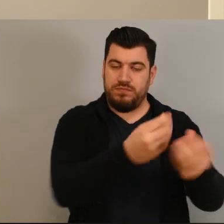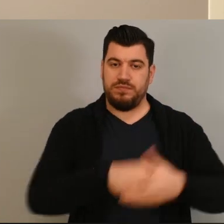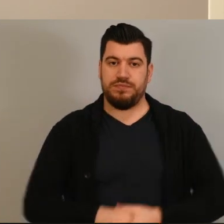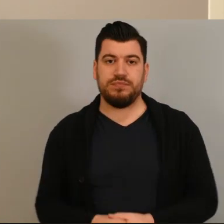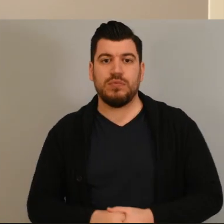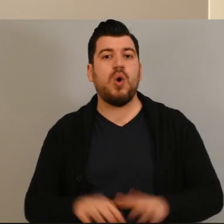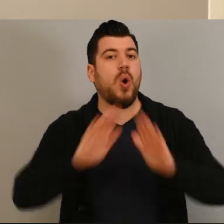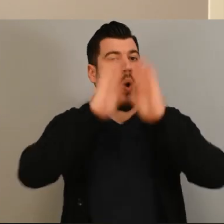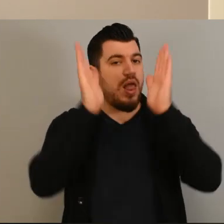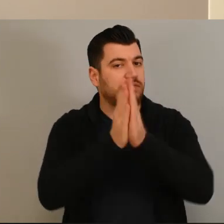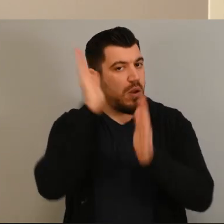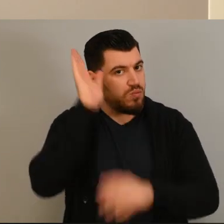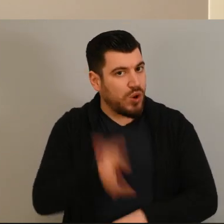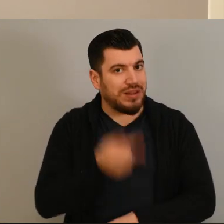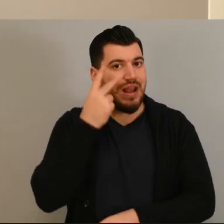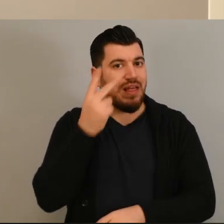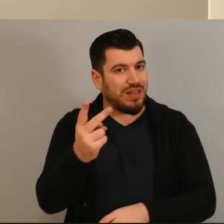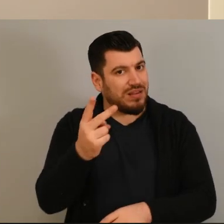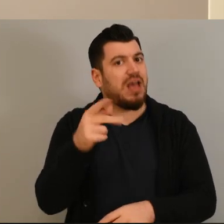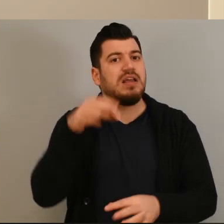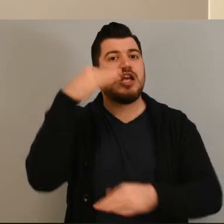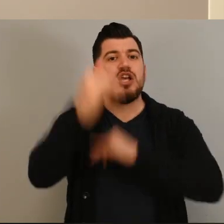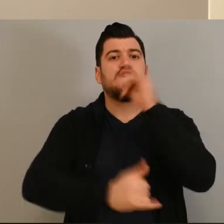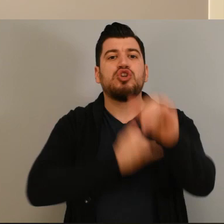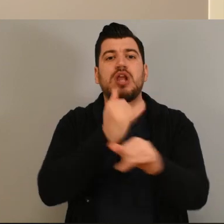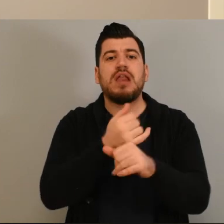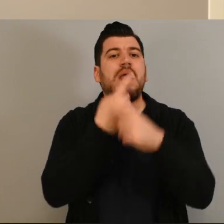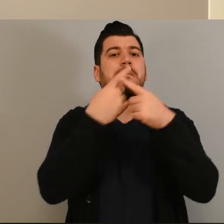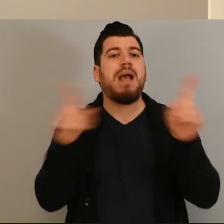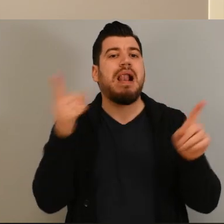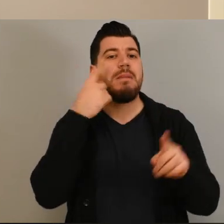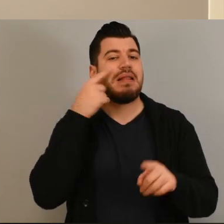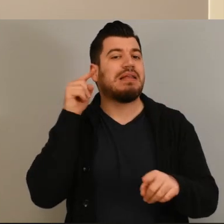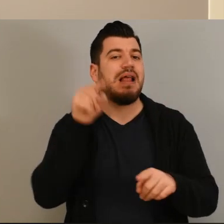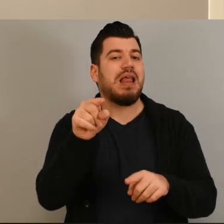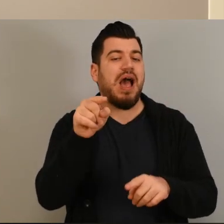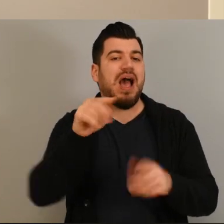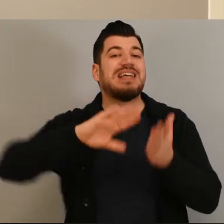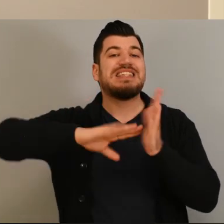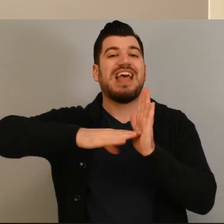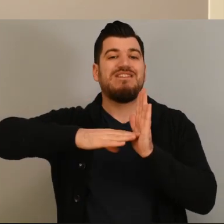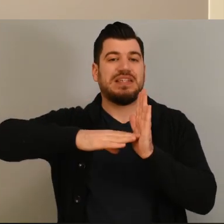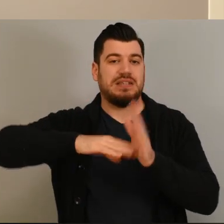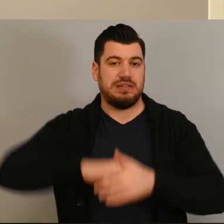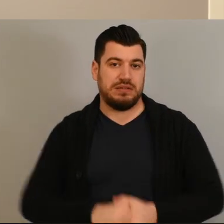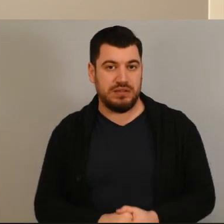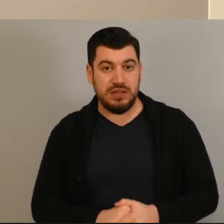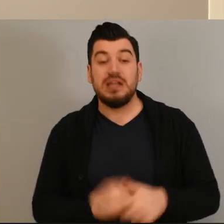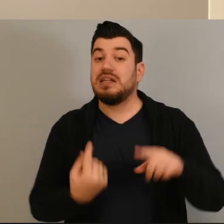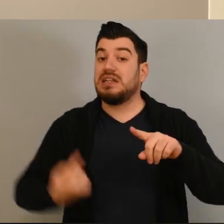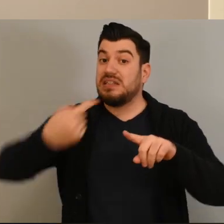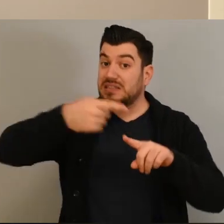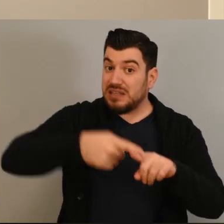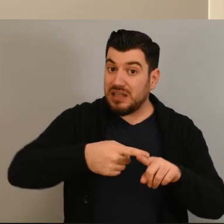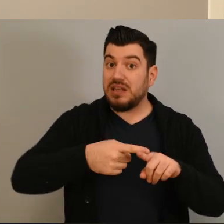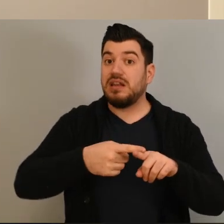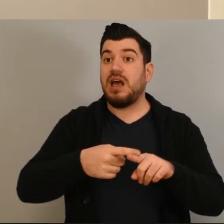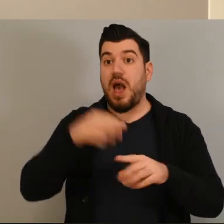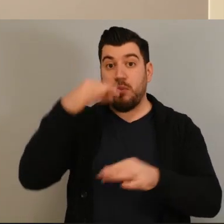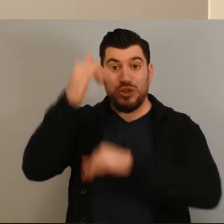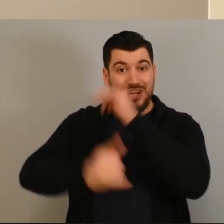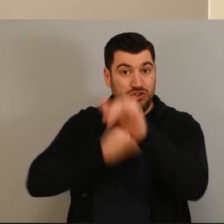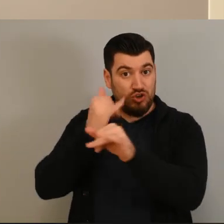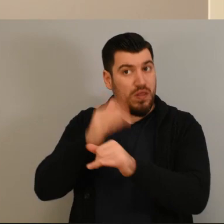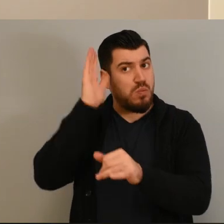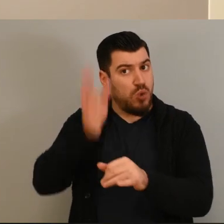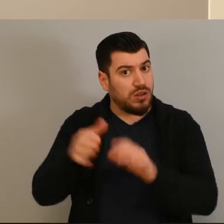πρόβλημα όρασης να λάβει. Όλα αυτά μπορείτε να τα δείτε στη νέα μας ιστοσελίδα στο meallamathia.services και μέσα από το meallamathia